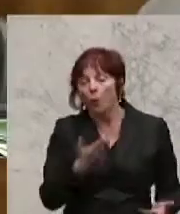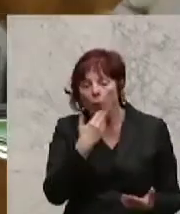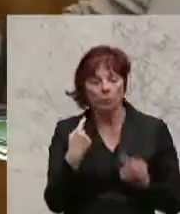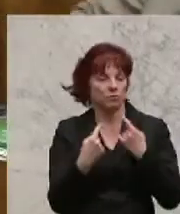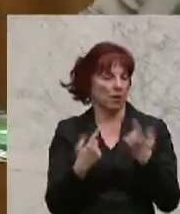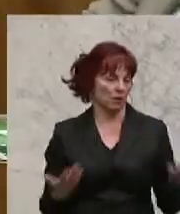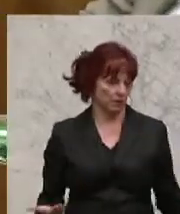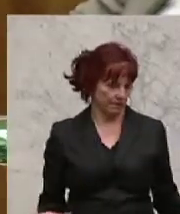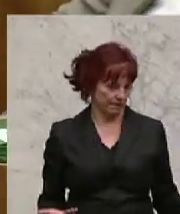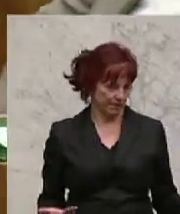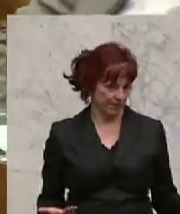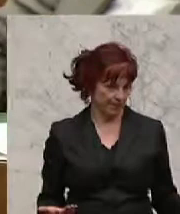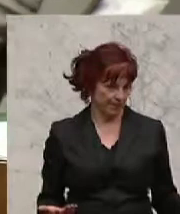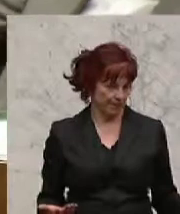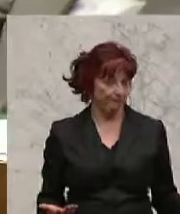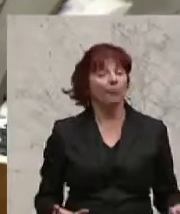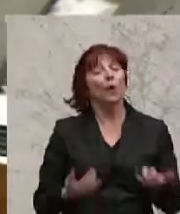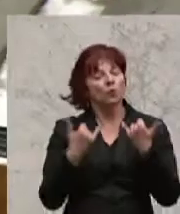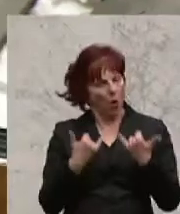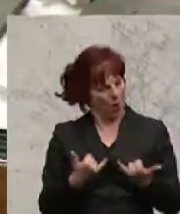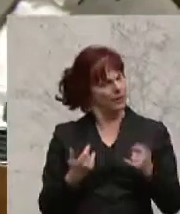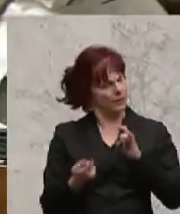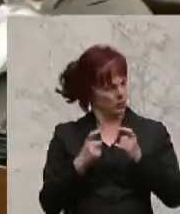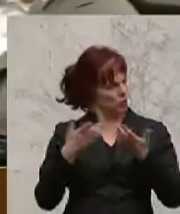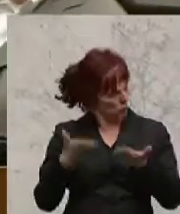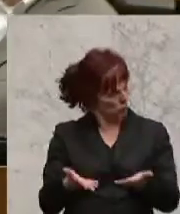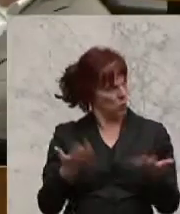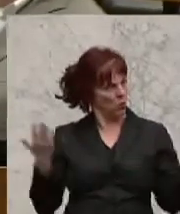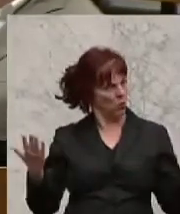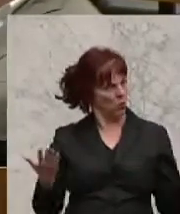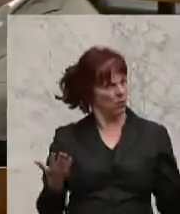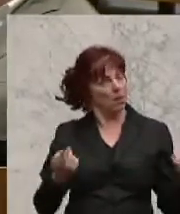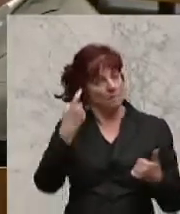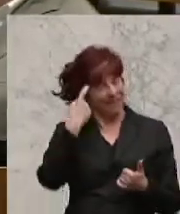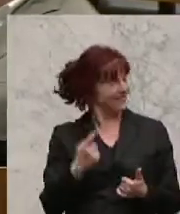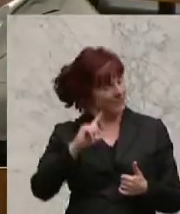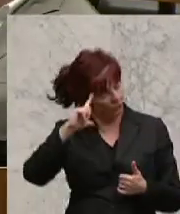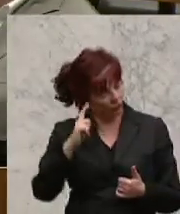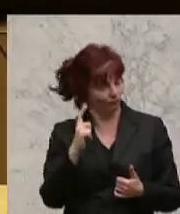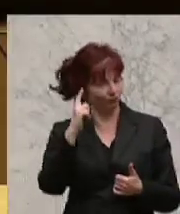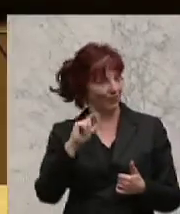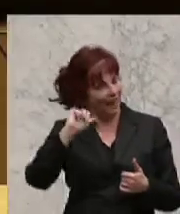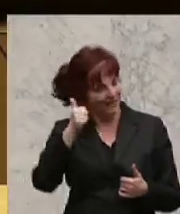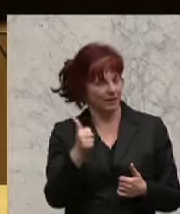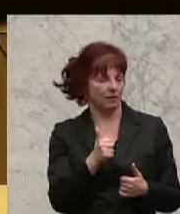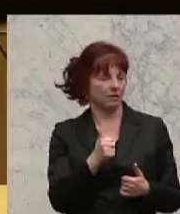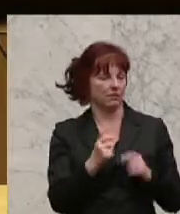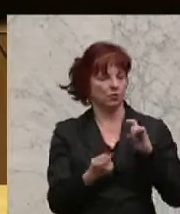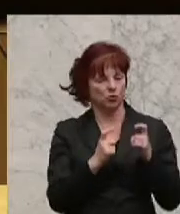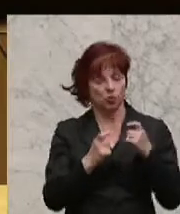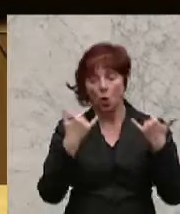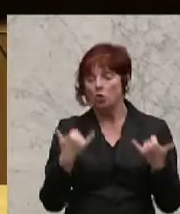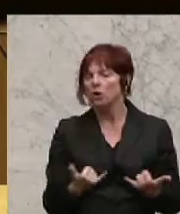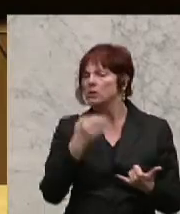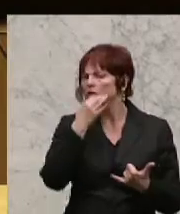Und dort setzt die heutige Diskussion meines Erachtens an. Das ist ein Beginn und es ist jetzt eben die Frage, ist der Wille da, ist der